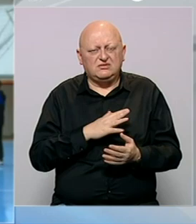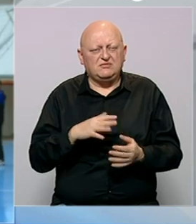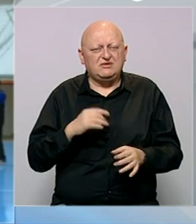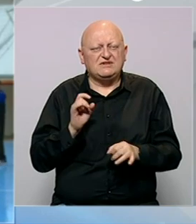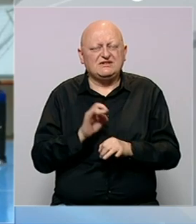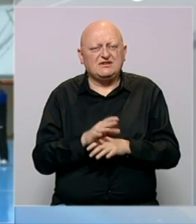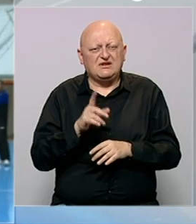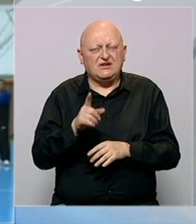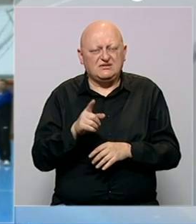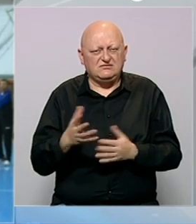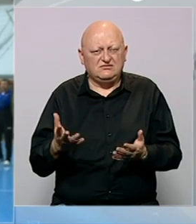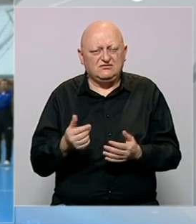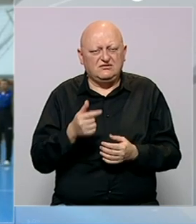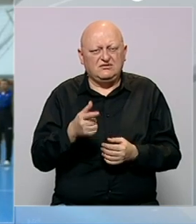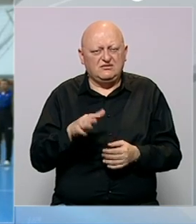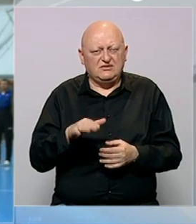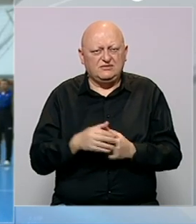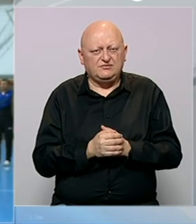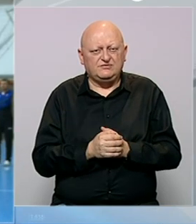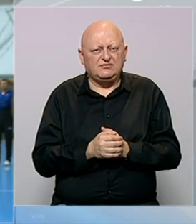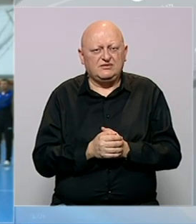sretni da je on ovako djede.